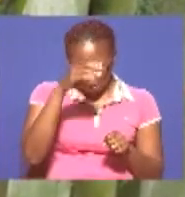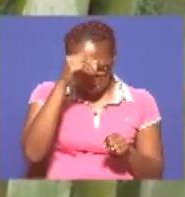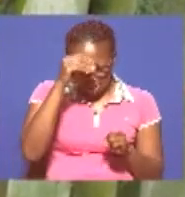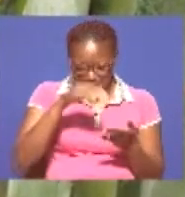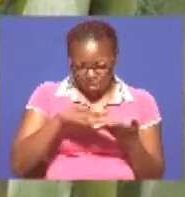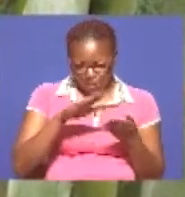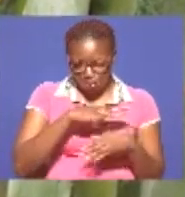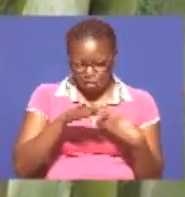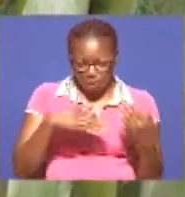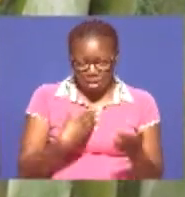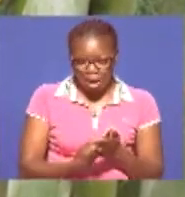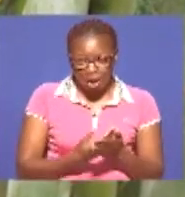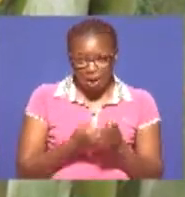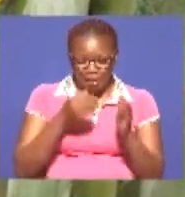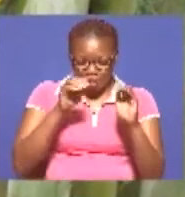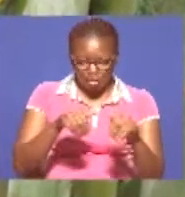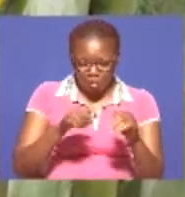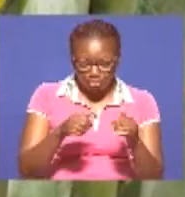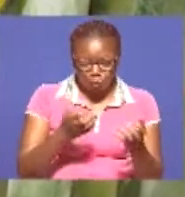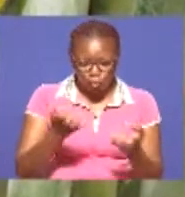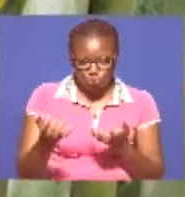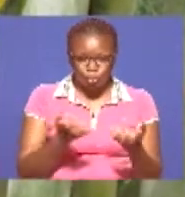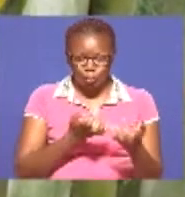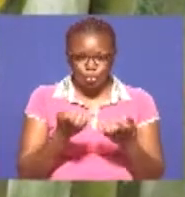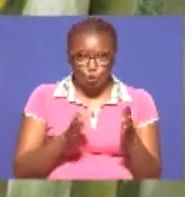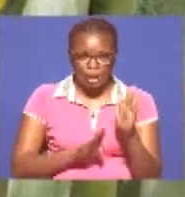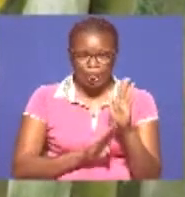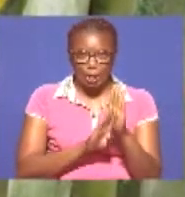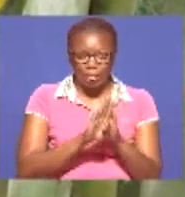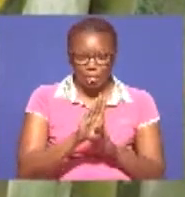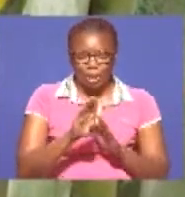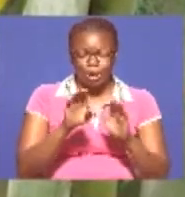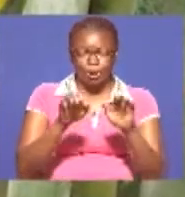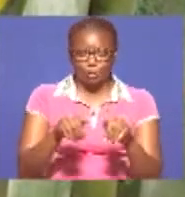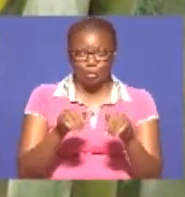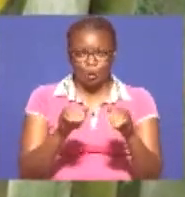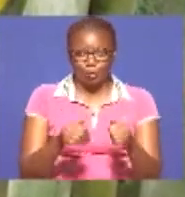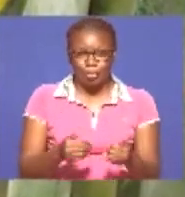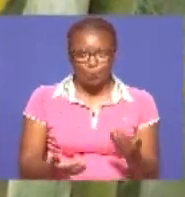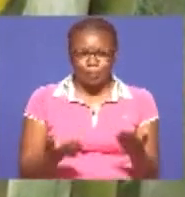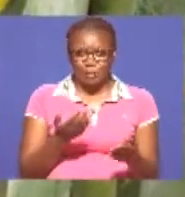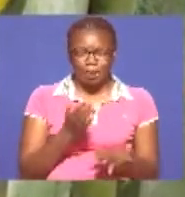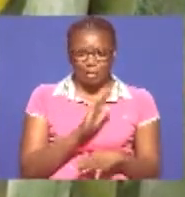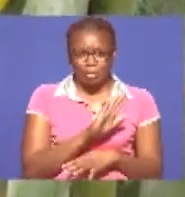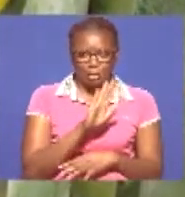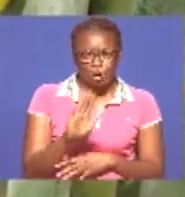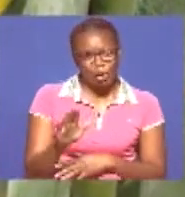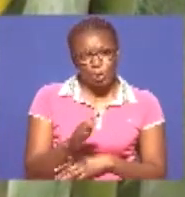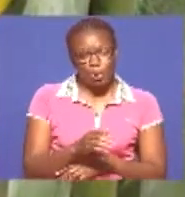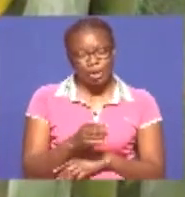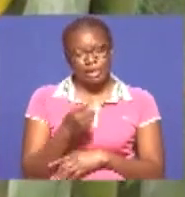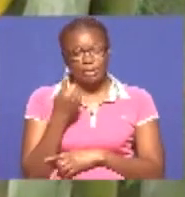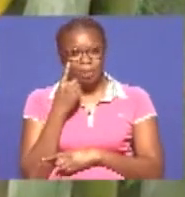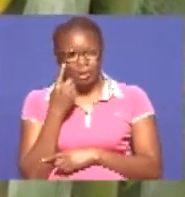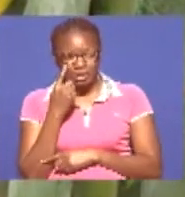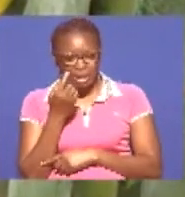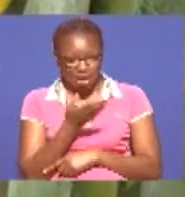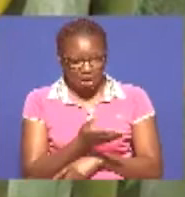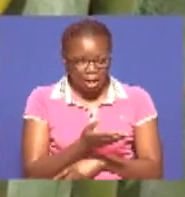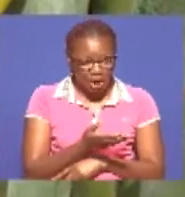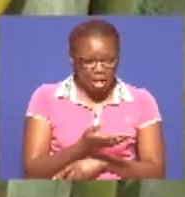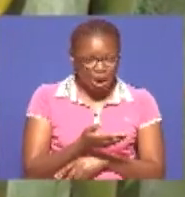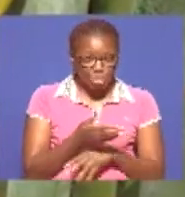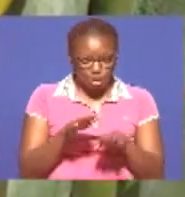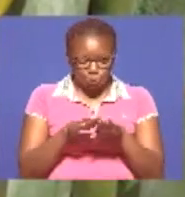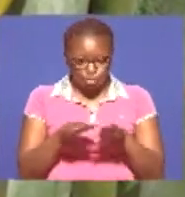kufunza mengi kuhusu kilimu biyashara na jinsi ya kufanya kilimu biyashara Uwenda umejionea kwa shambahili